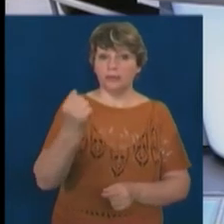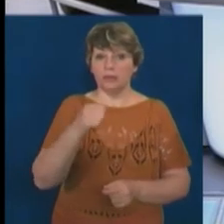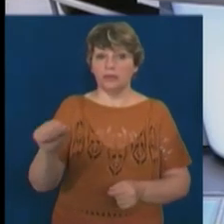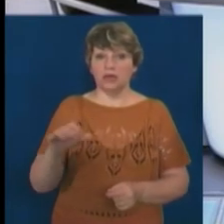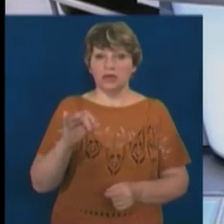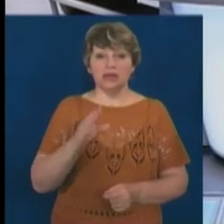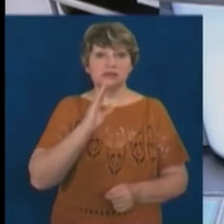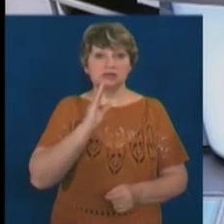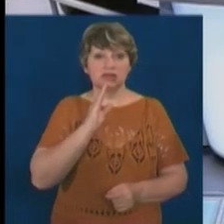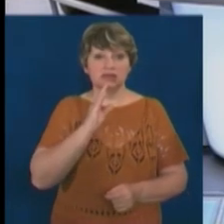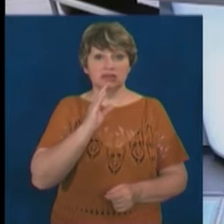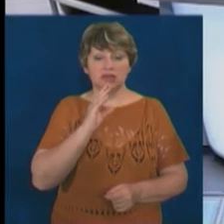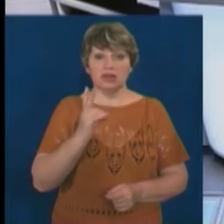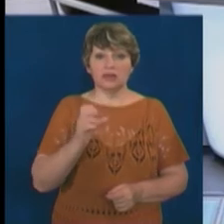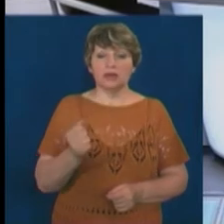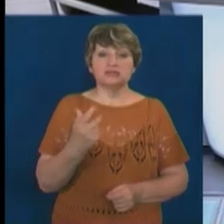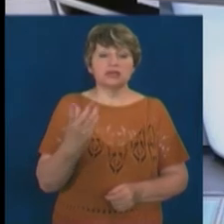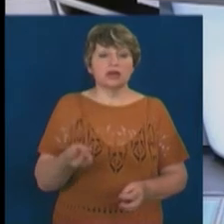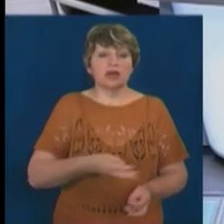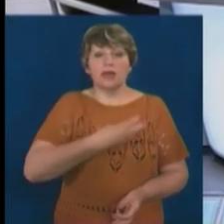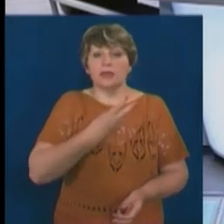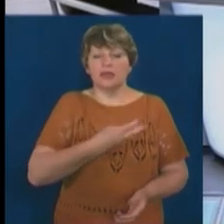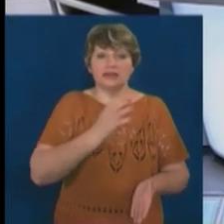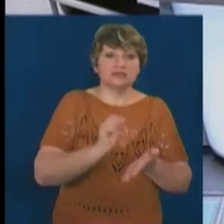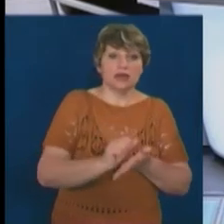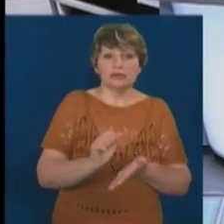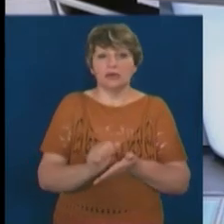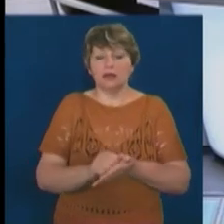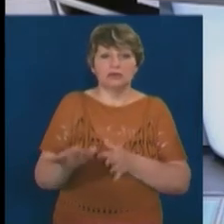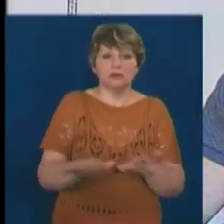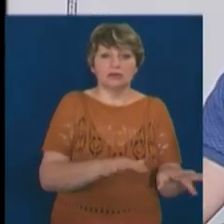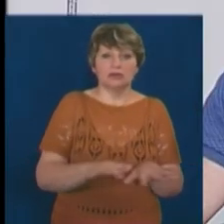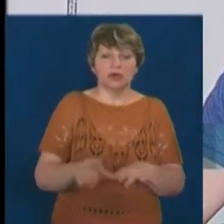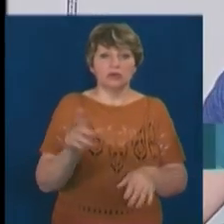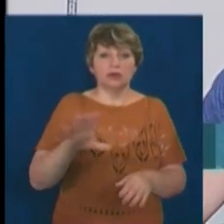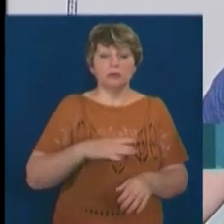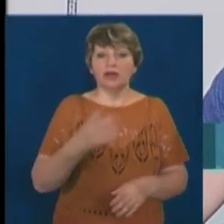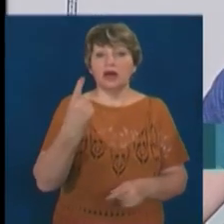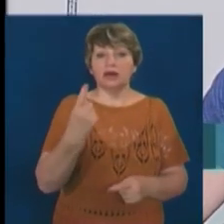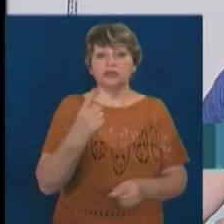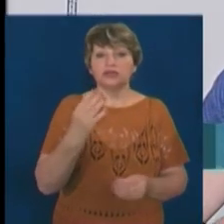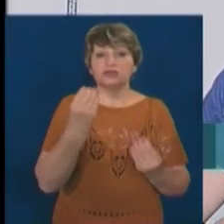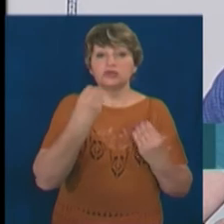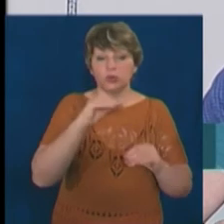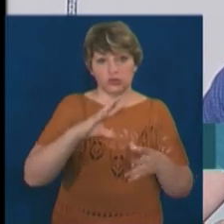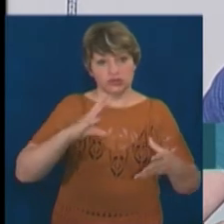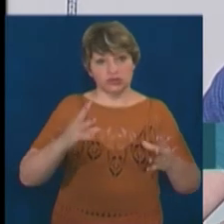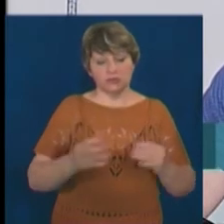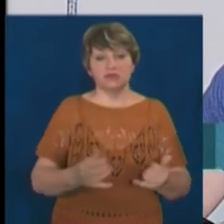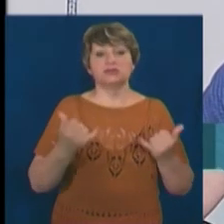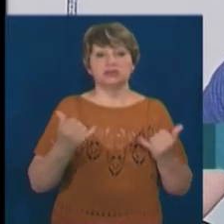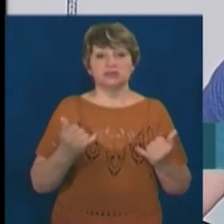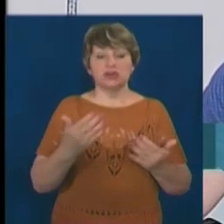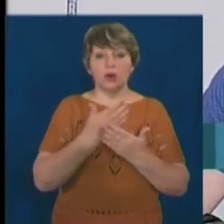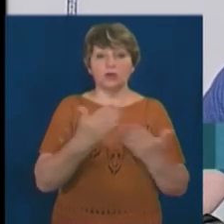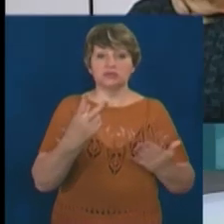енергійно займалася ним, що в неї був один із найкращих результатів. І зараз вони спрогресували за